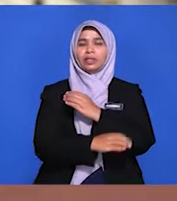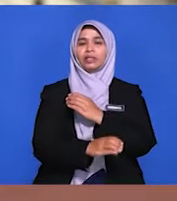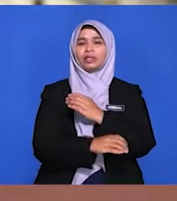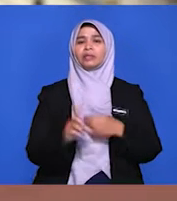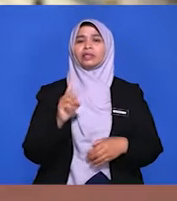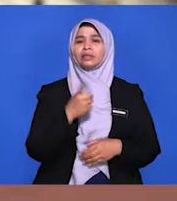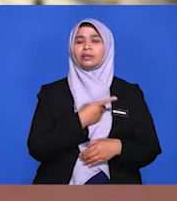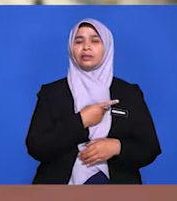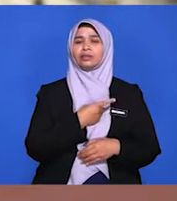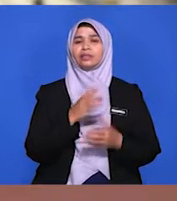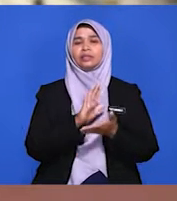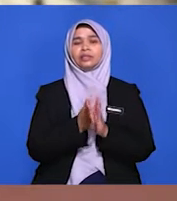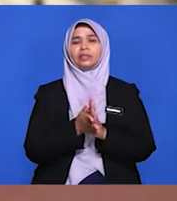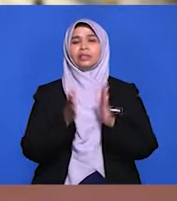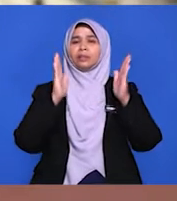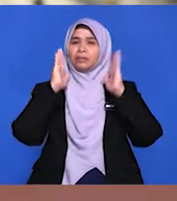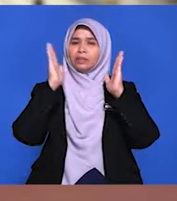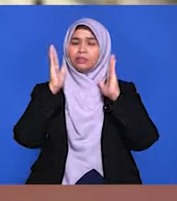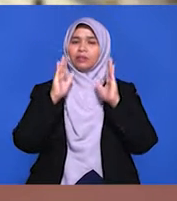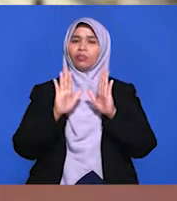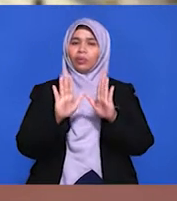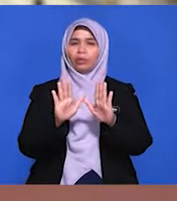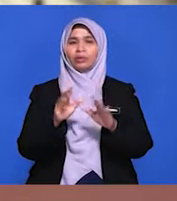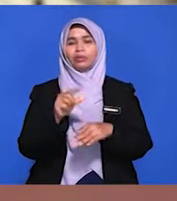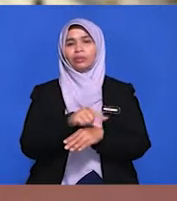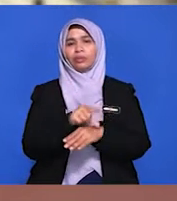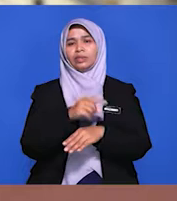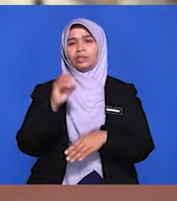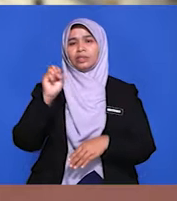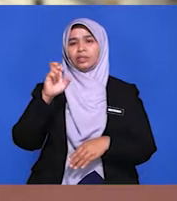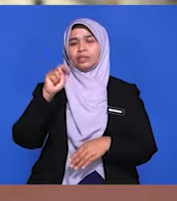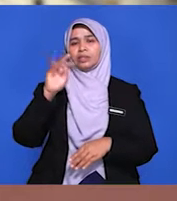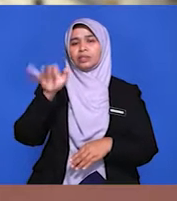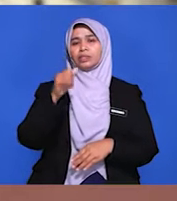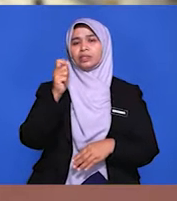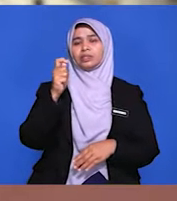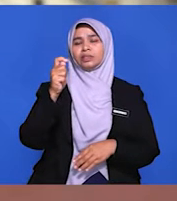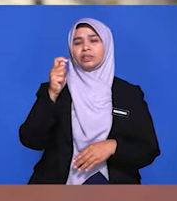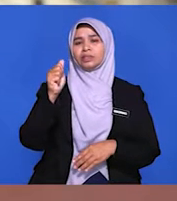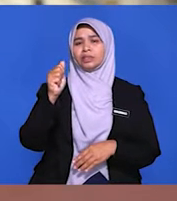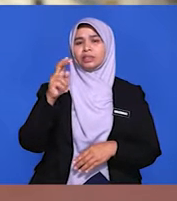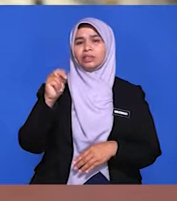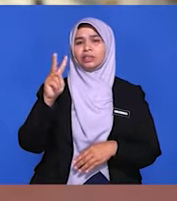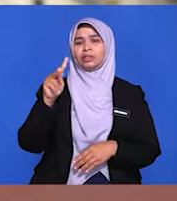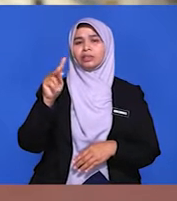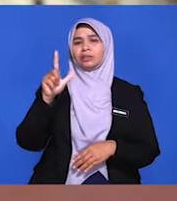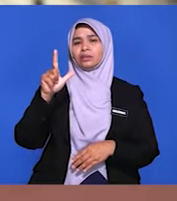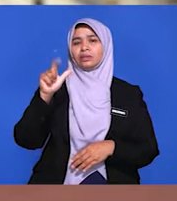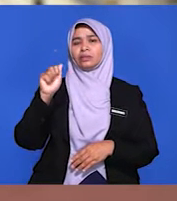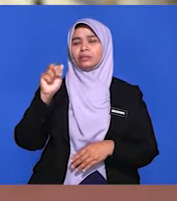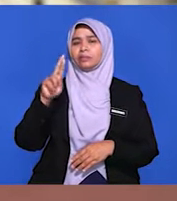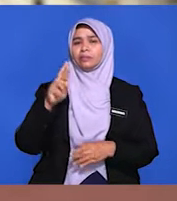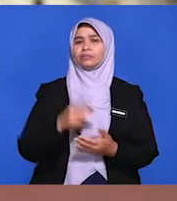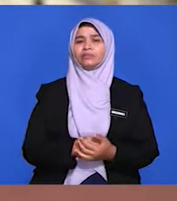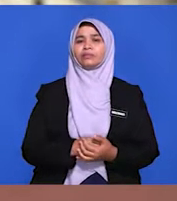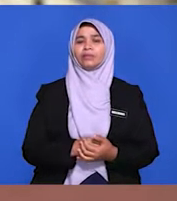Langkah Malaysia ialah menolak penggunaan senjata nuklear apabila bersetuju meratifikasikan